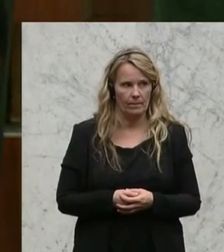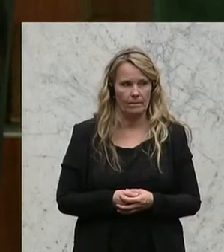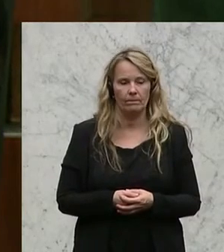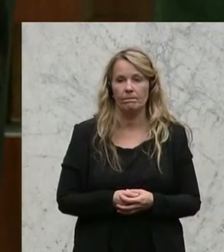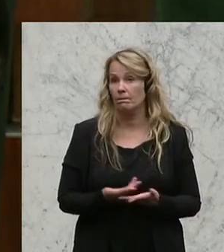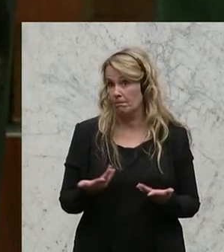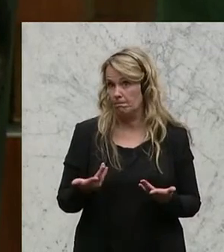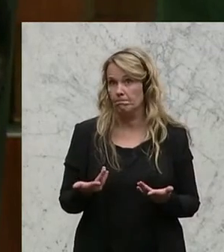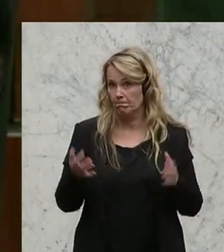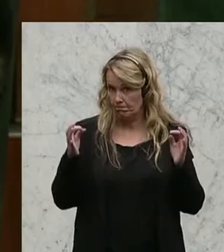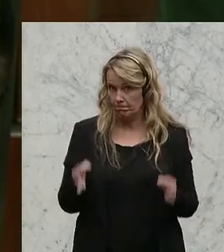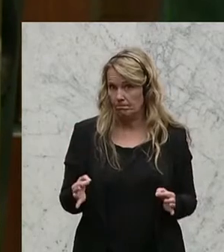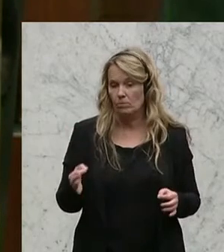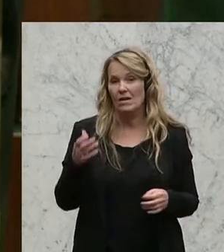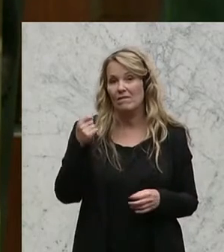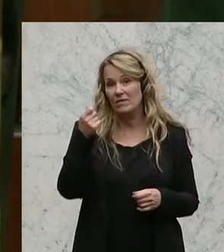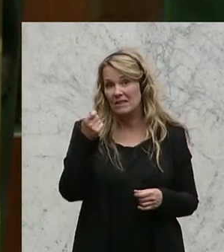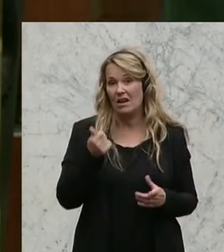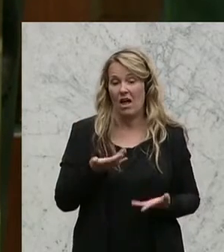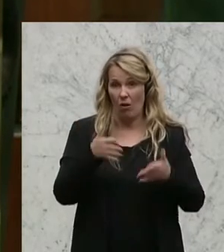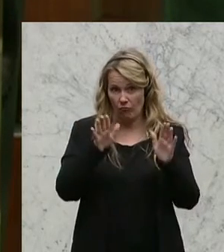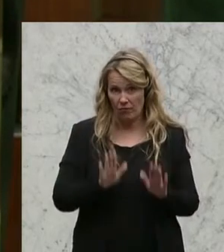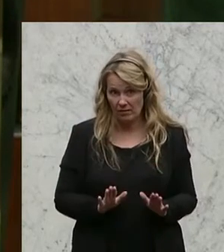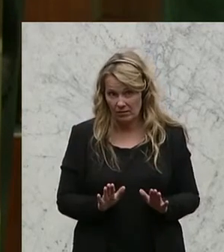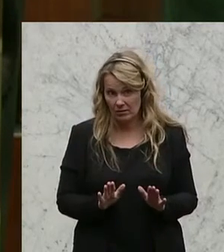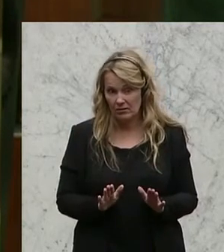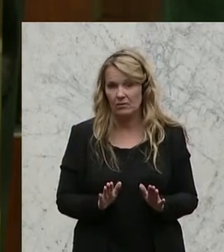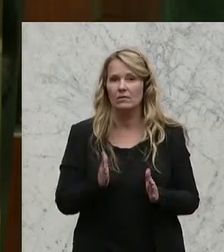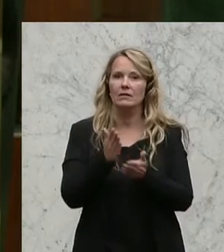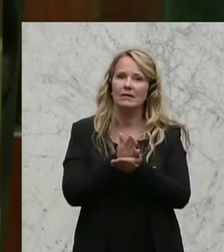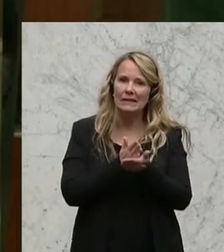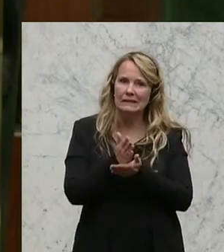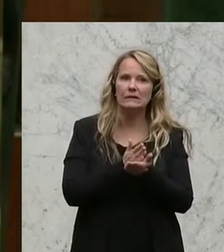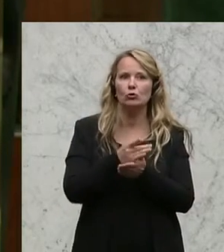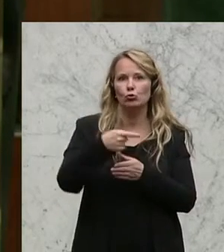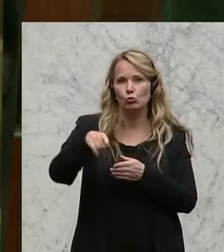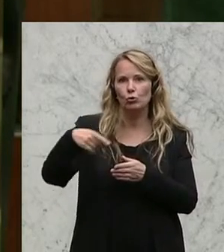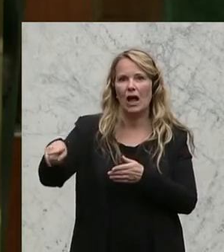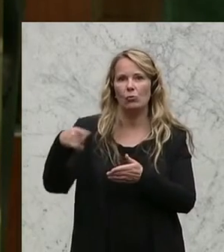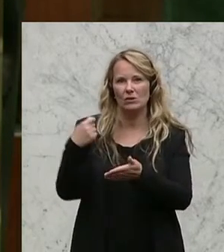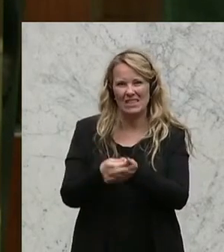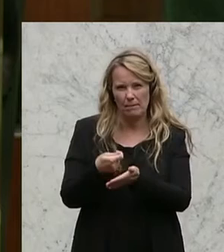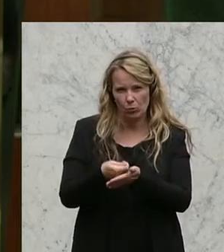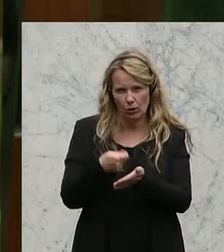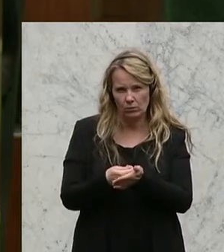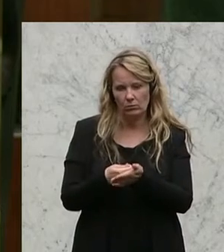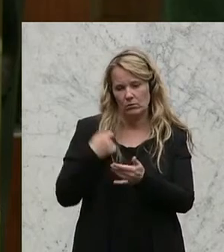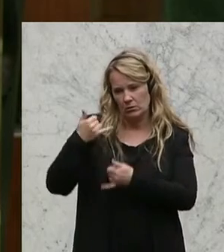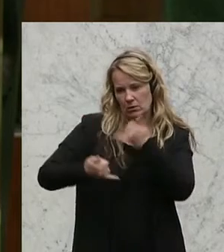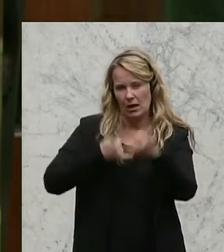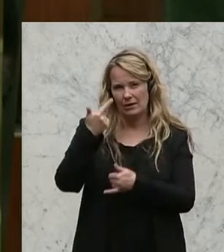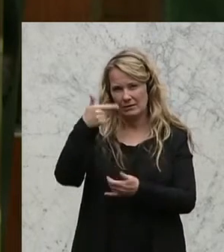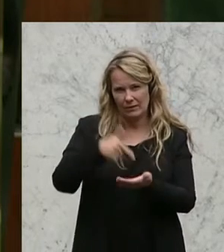Tatsache ist, dass der finanzielle Aufwand an den Dienstzuteilungsgebühren in den Jahren